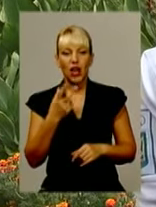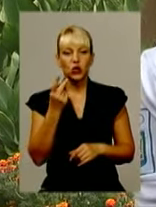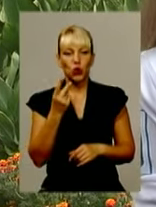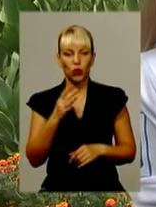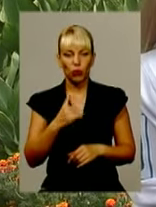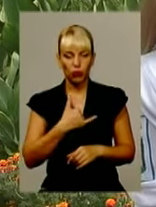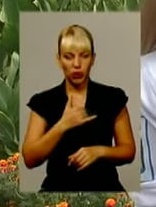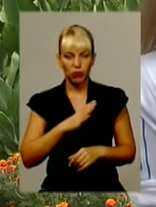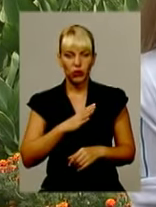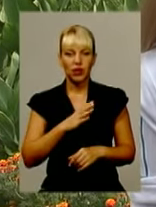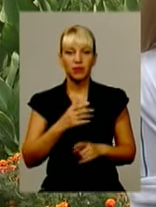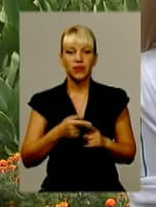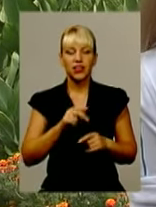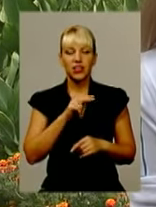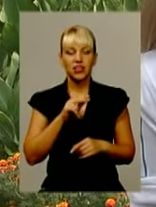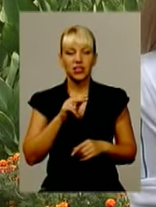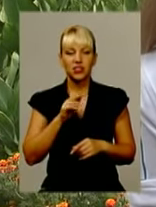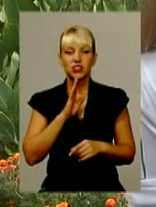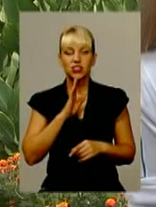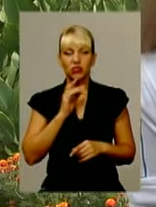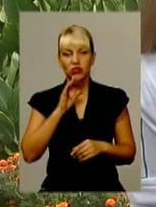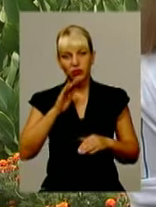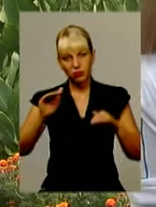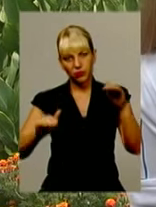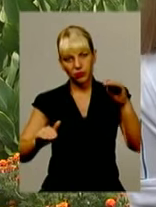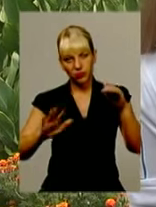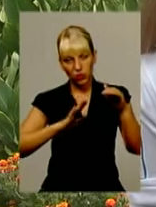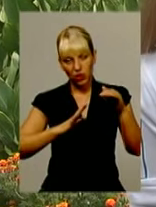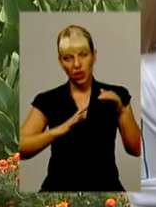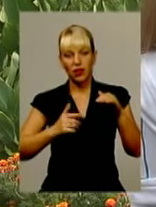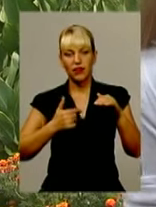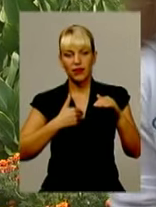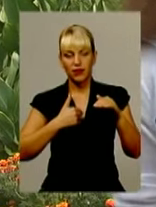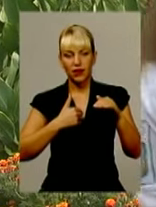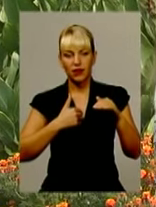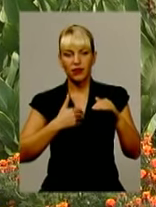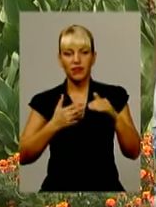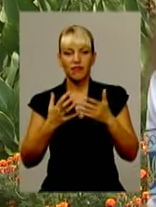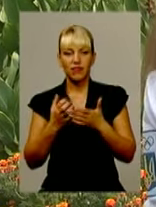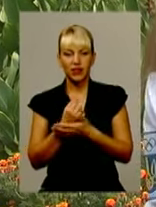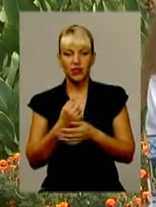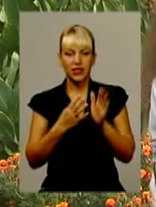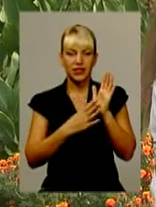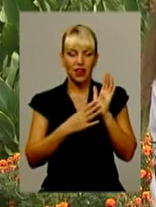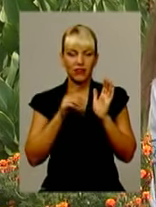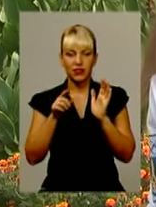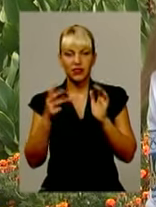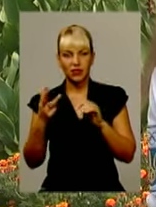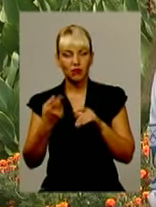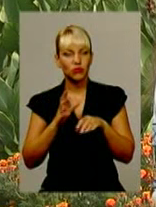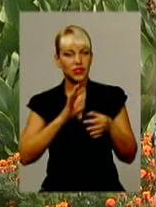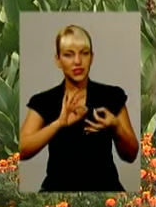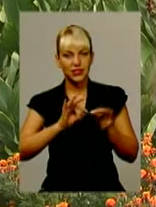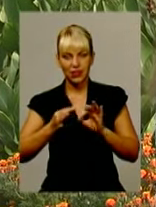була з Фінкою. Вона трішки нижча була за мене ростом. Тому я в неї виграла 9-3. Цей бой був найскладніший.